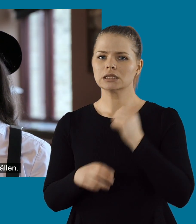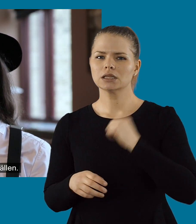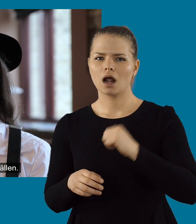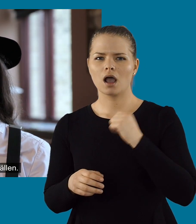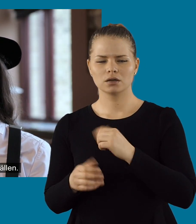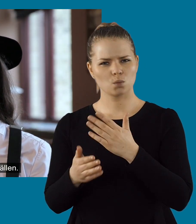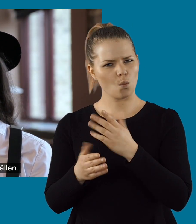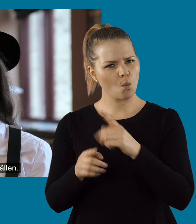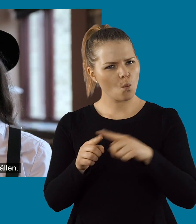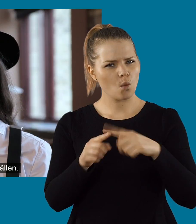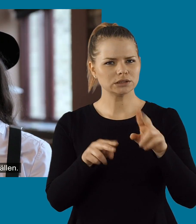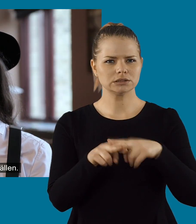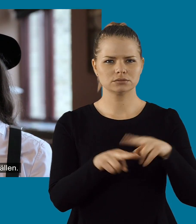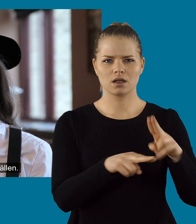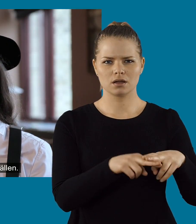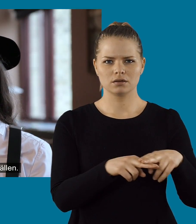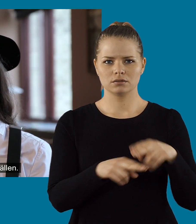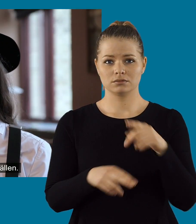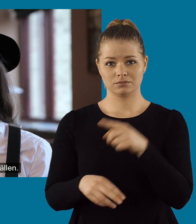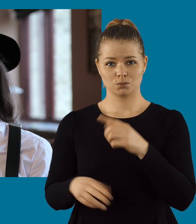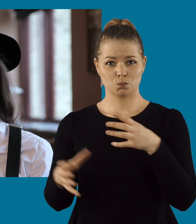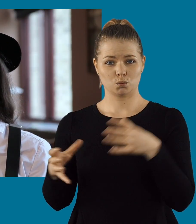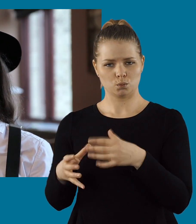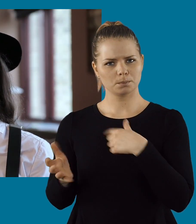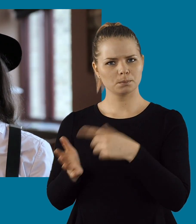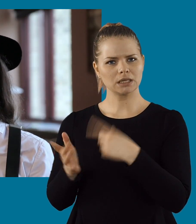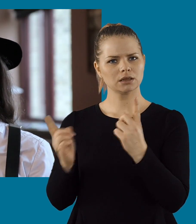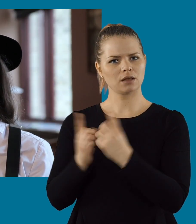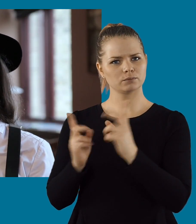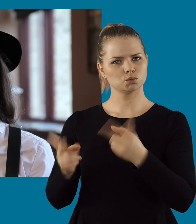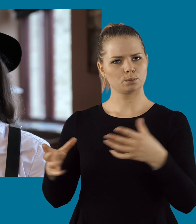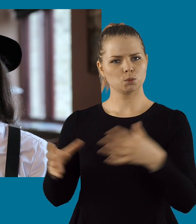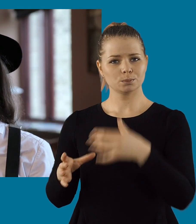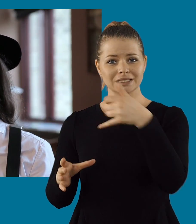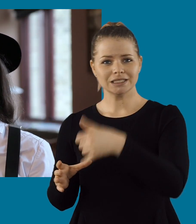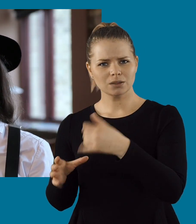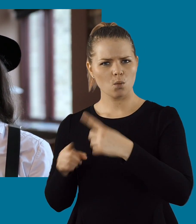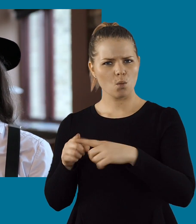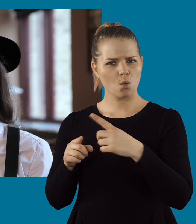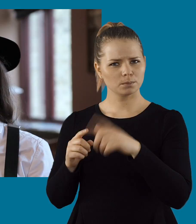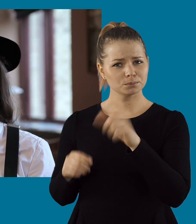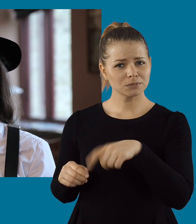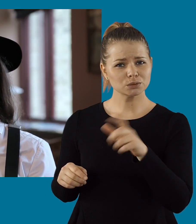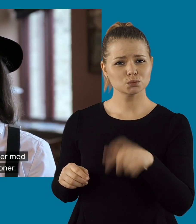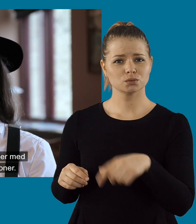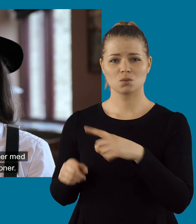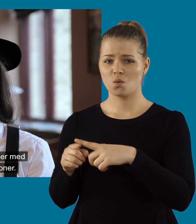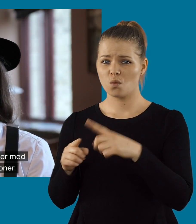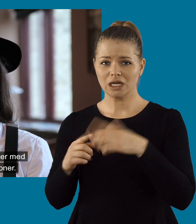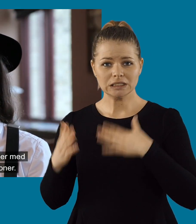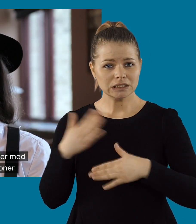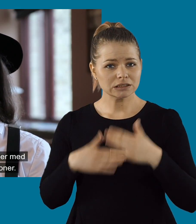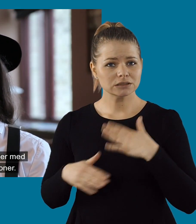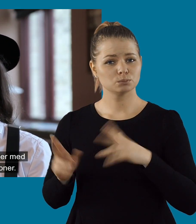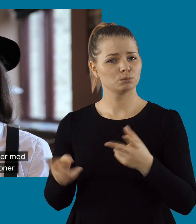som testar tillgänglighet på olika ställen. Och med grupp menar jag bara det att vi träffas som en grupp, men vi är